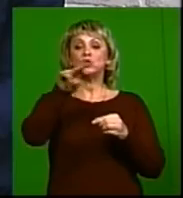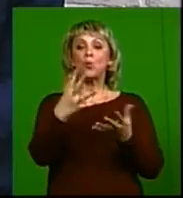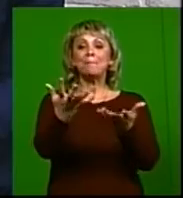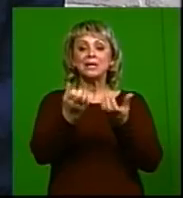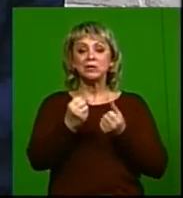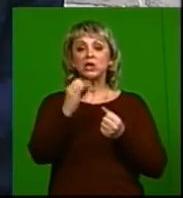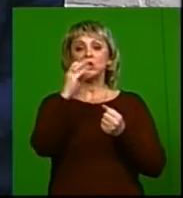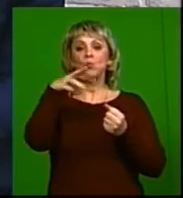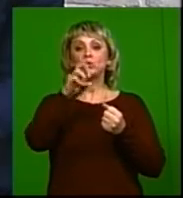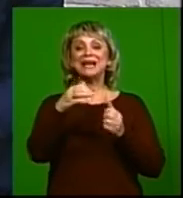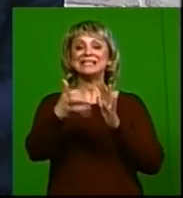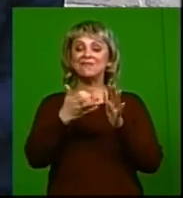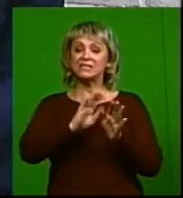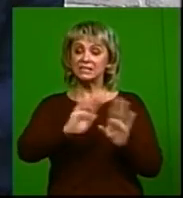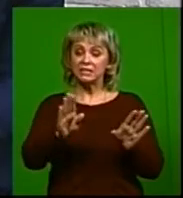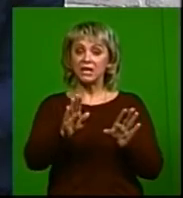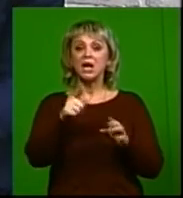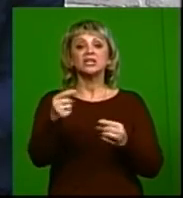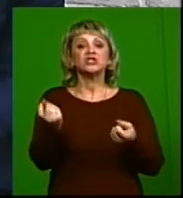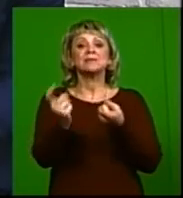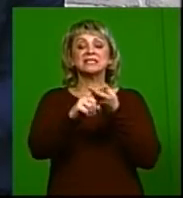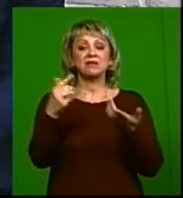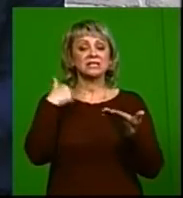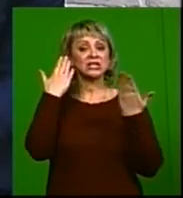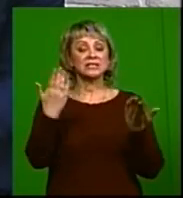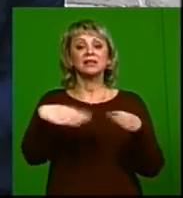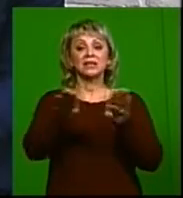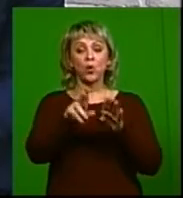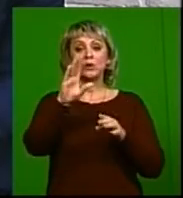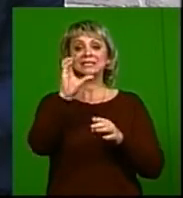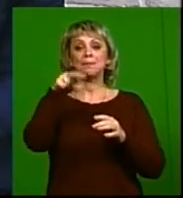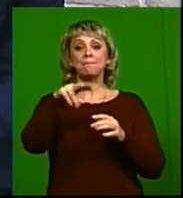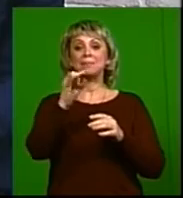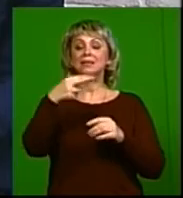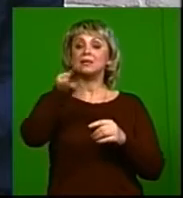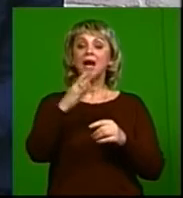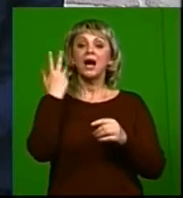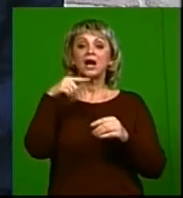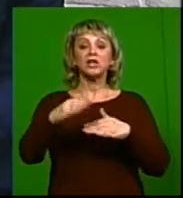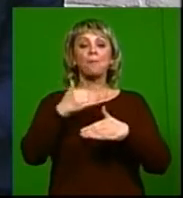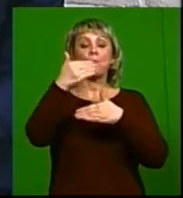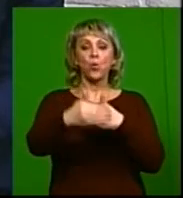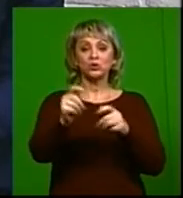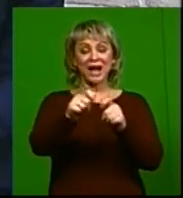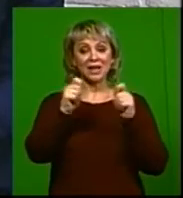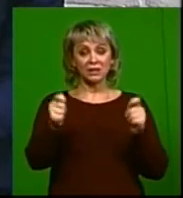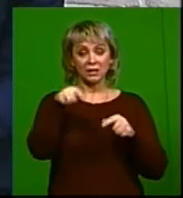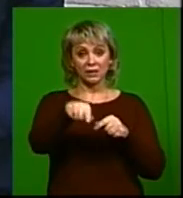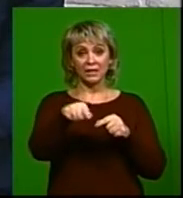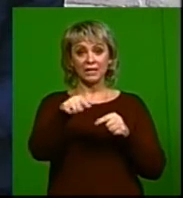иммунодефицита. Но с чем это связано, не знали. Поэтому закрепилось такое название – СПИД. Когда позже уже открыли